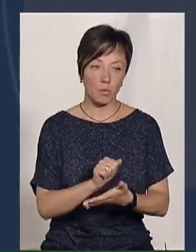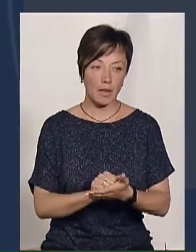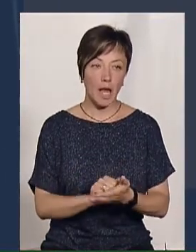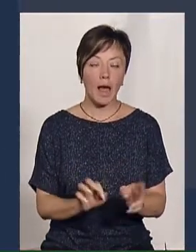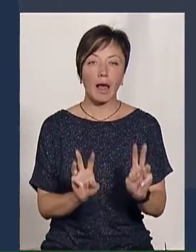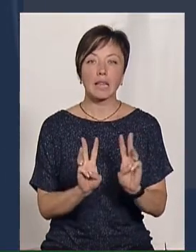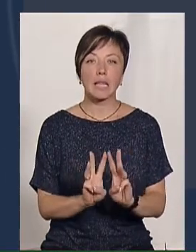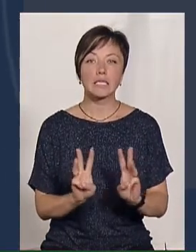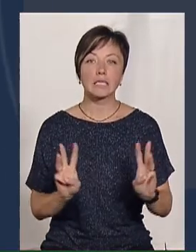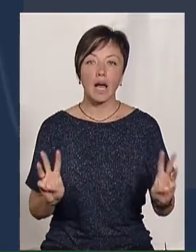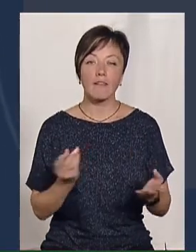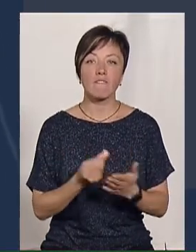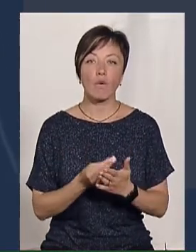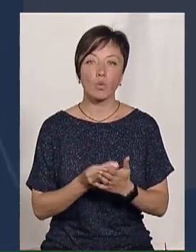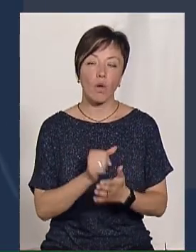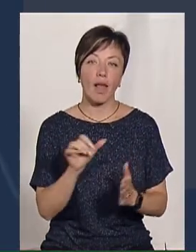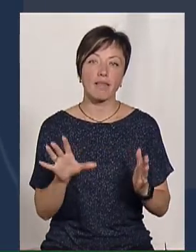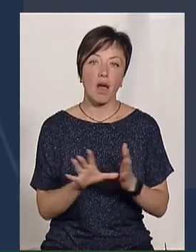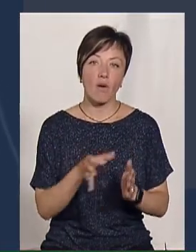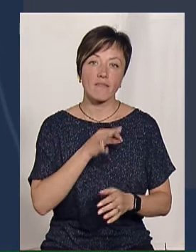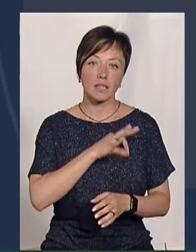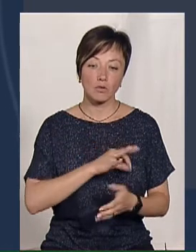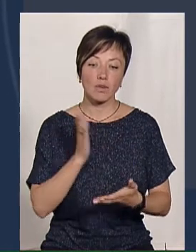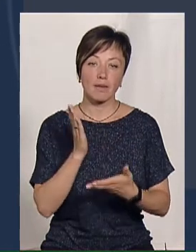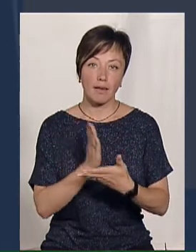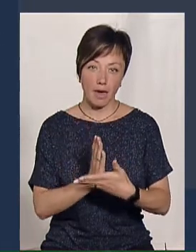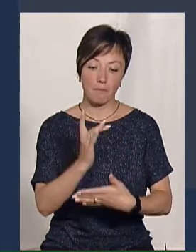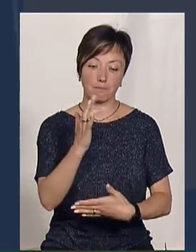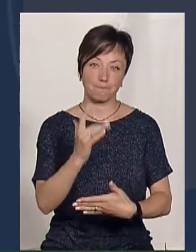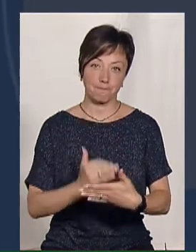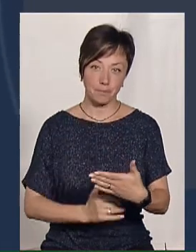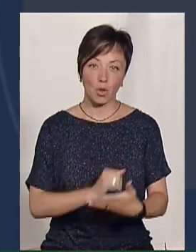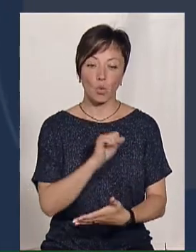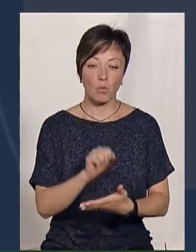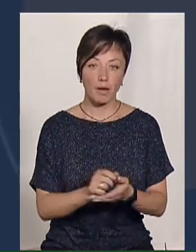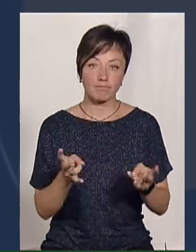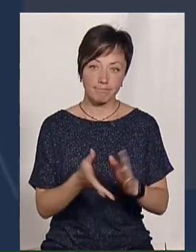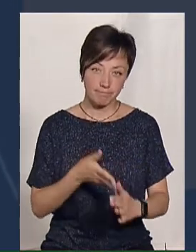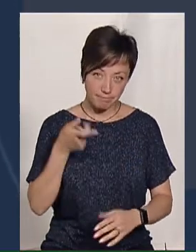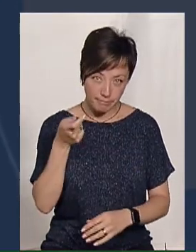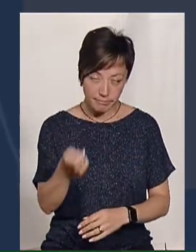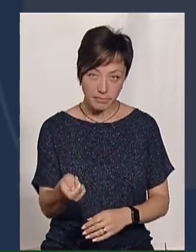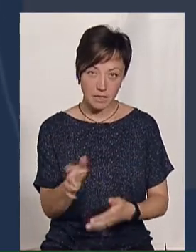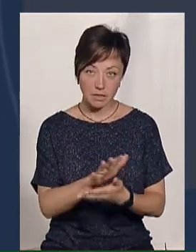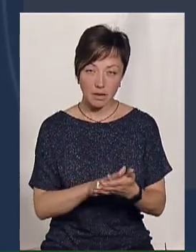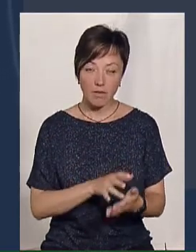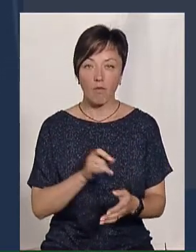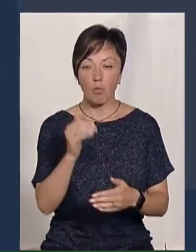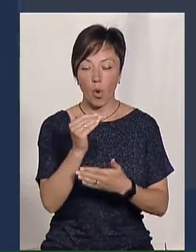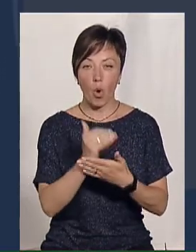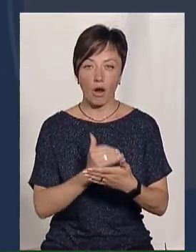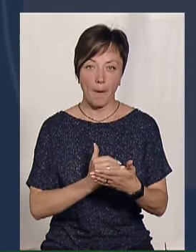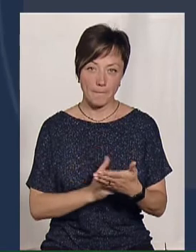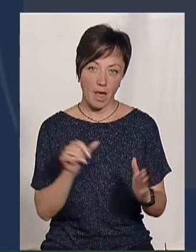Фонду енергоефективності є наведений перелік документів, необхідних для подачі заявки в програмі енергоефективності «Енергодім».